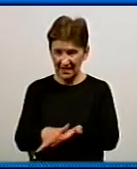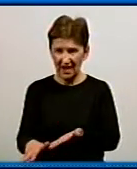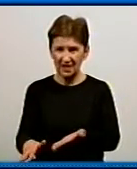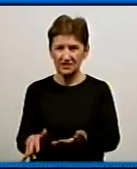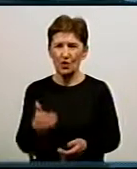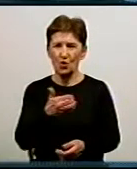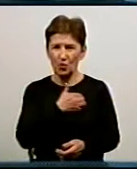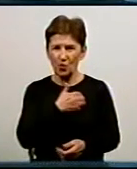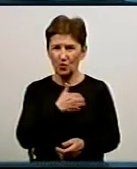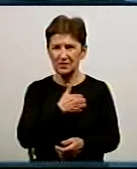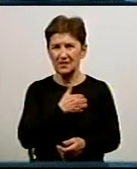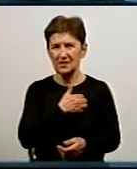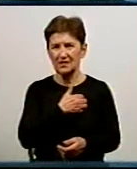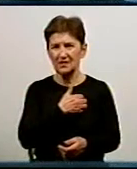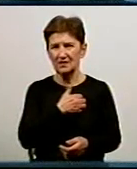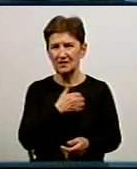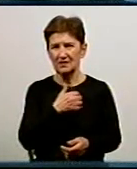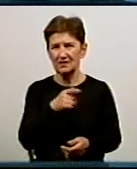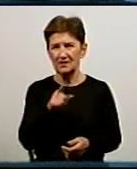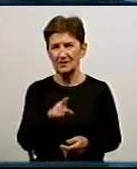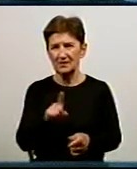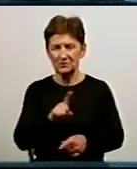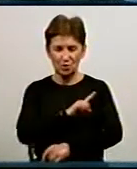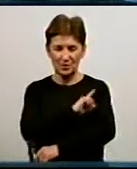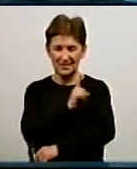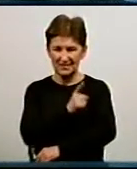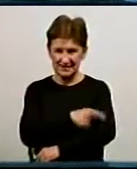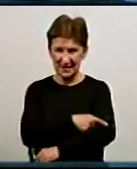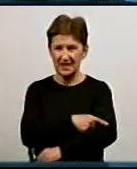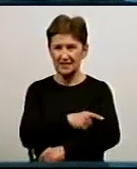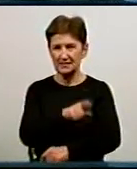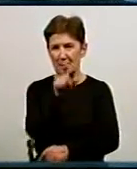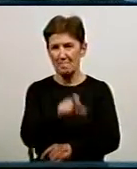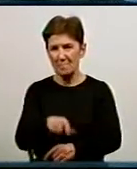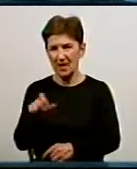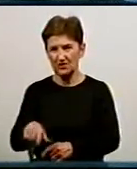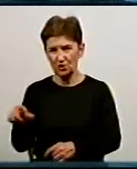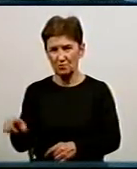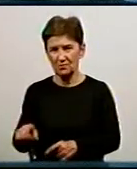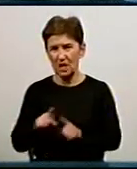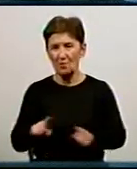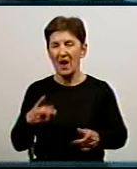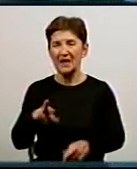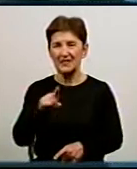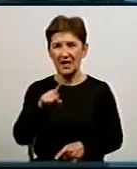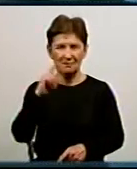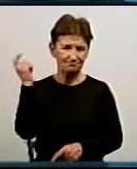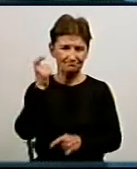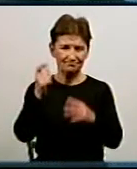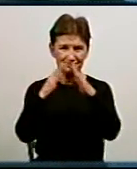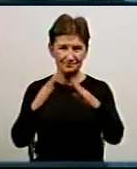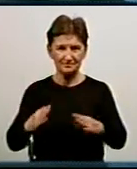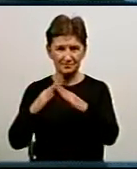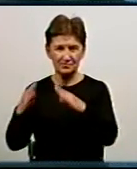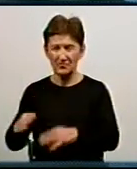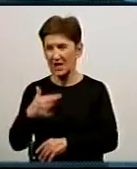Хотілося звернутися, ну, то, що силами мешканців можна зробити, особливо це, де приватний сектор. Ми знаємо,